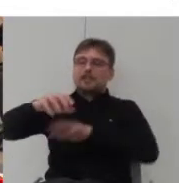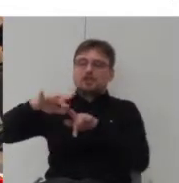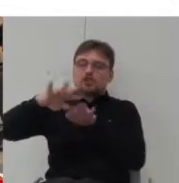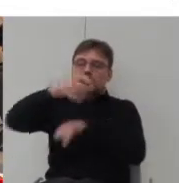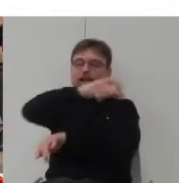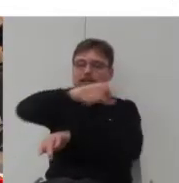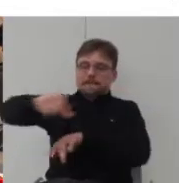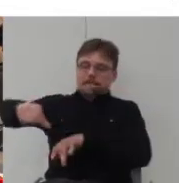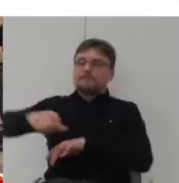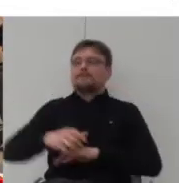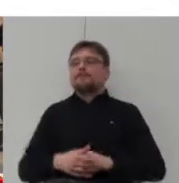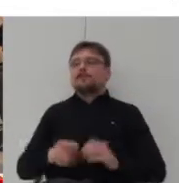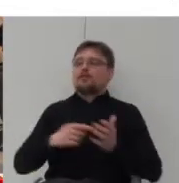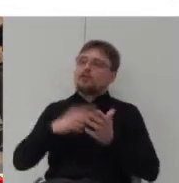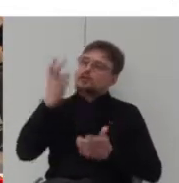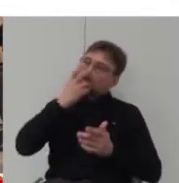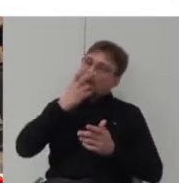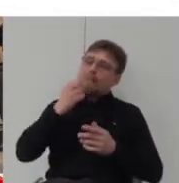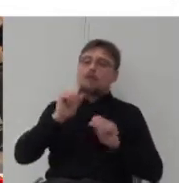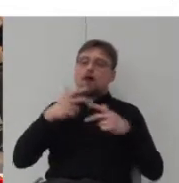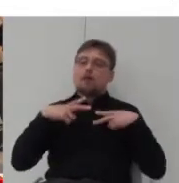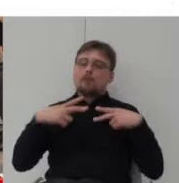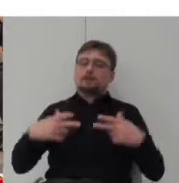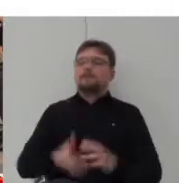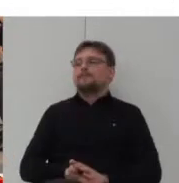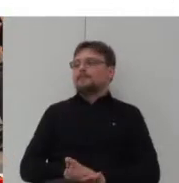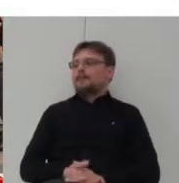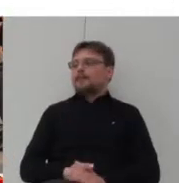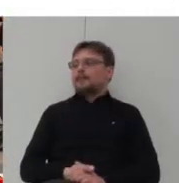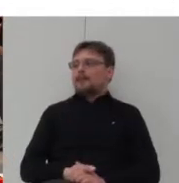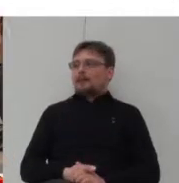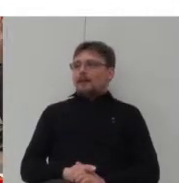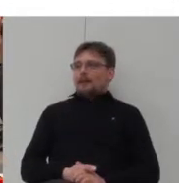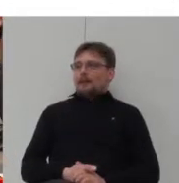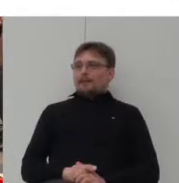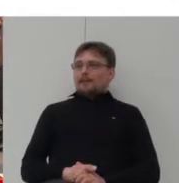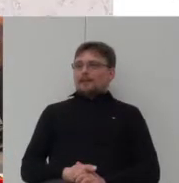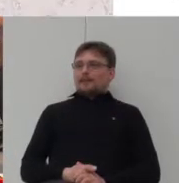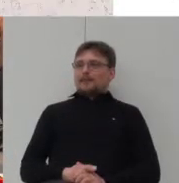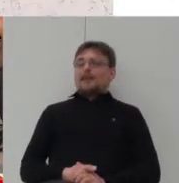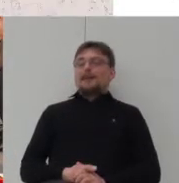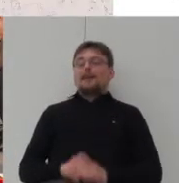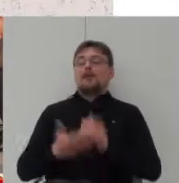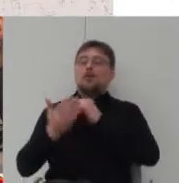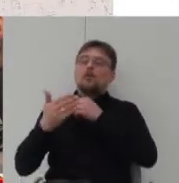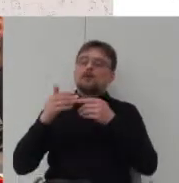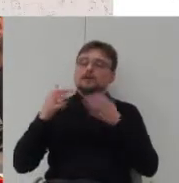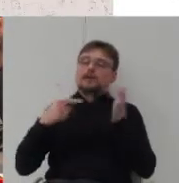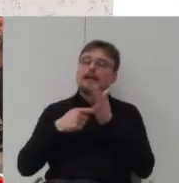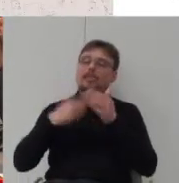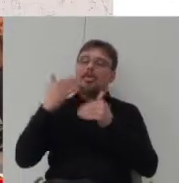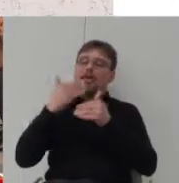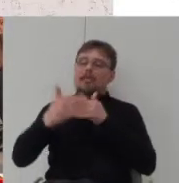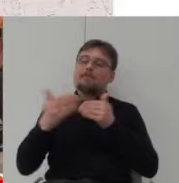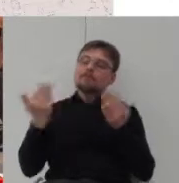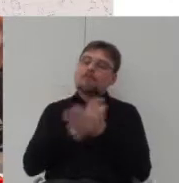przestrzeń rekreacyjną. Ostatnim etapem było wprowadzenie nowej zabudowy. Jest